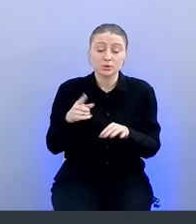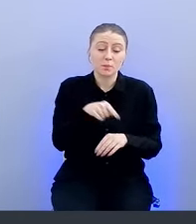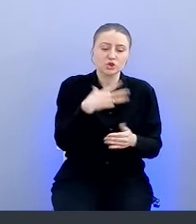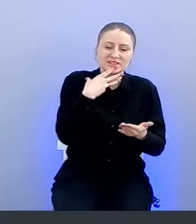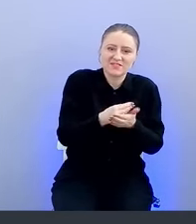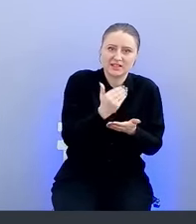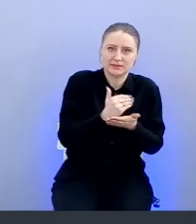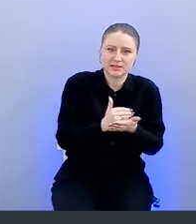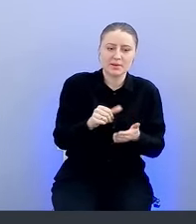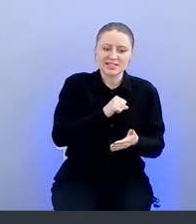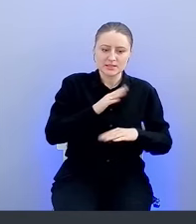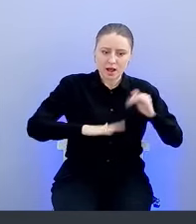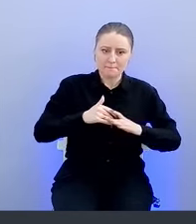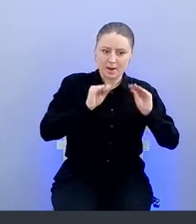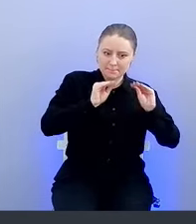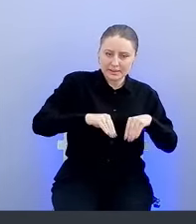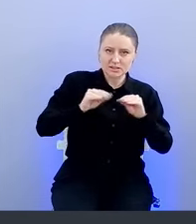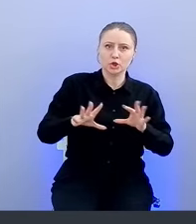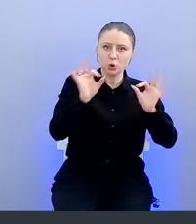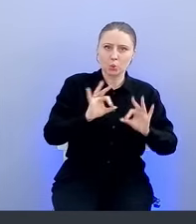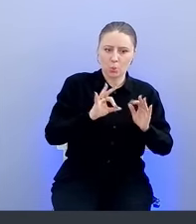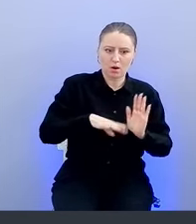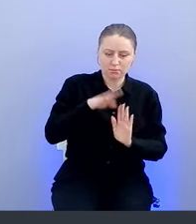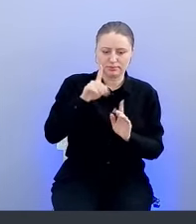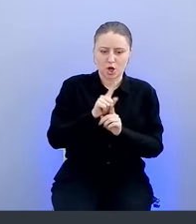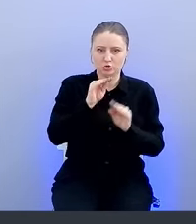самописные, они писали их с нуля, которые работают и по сей день.